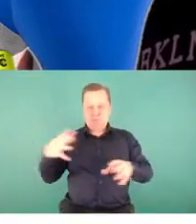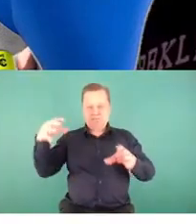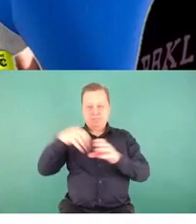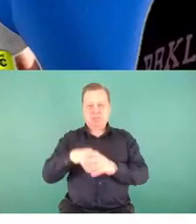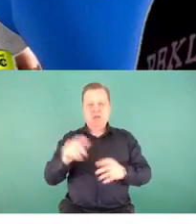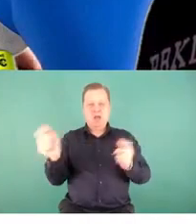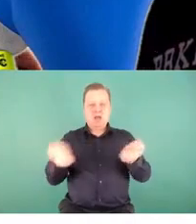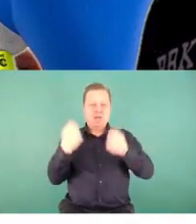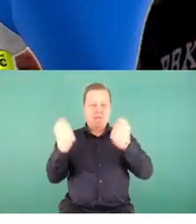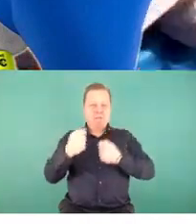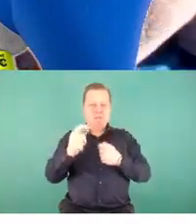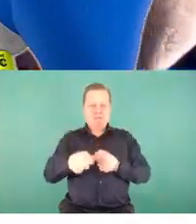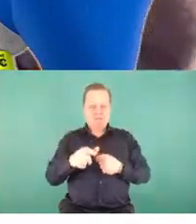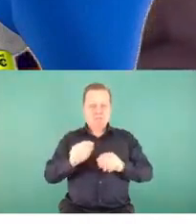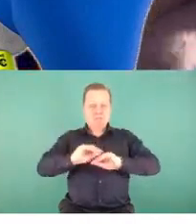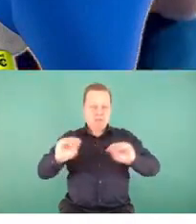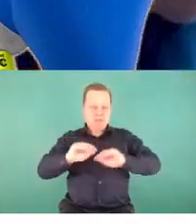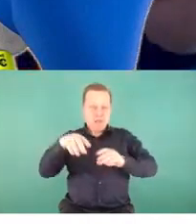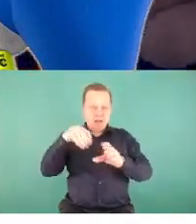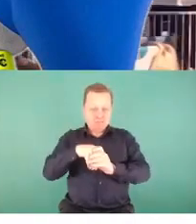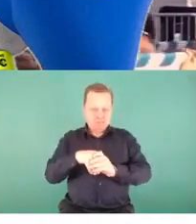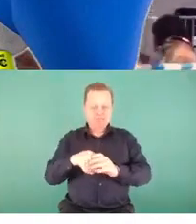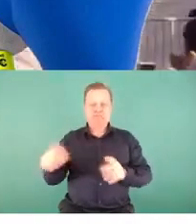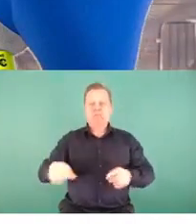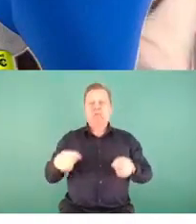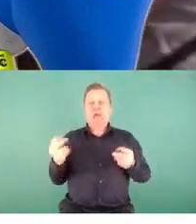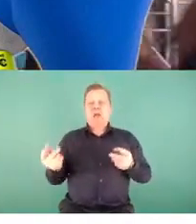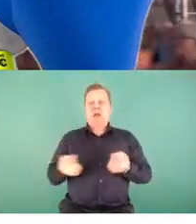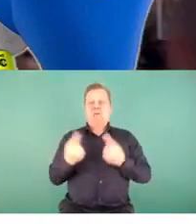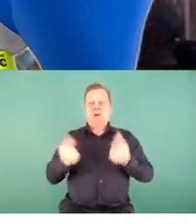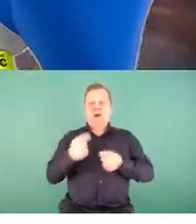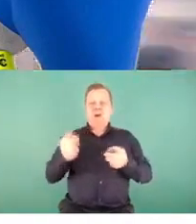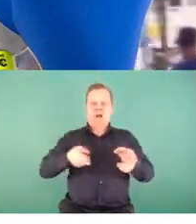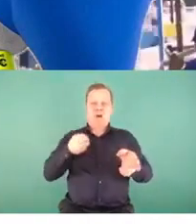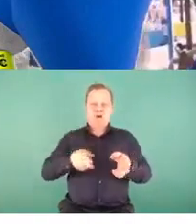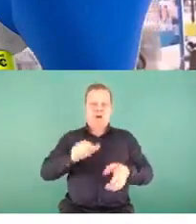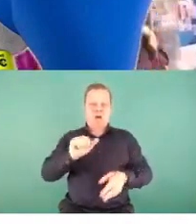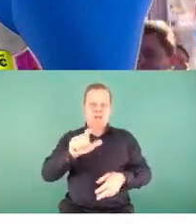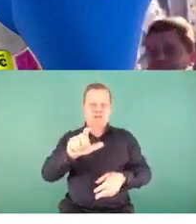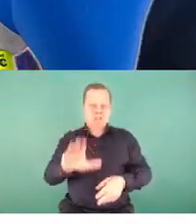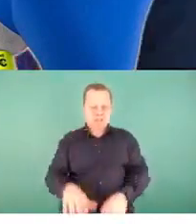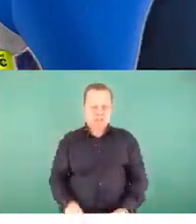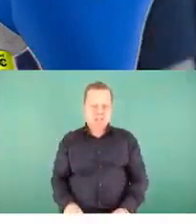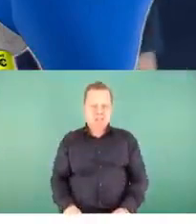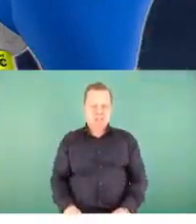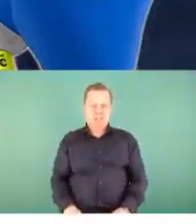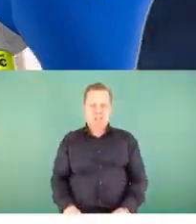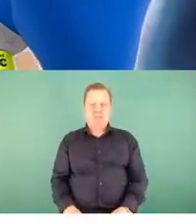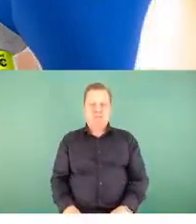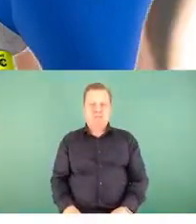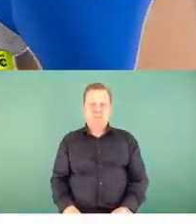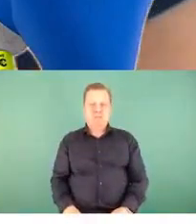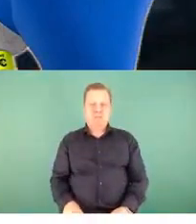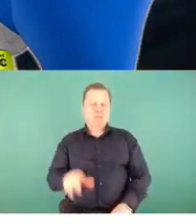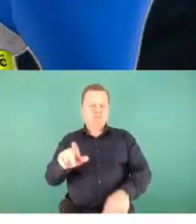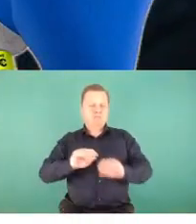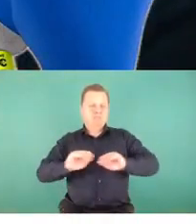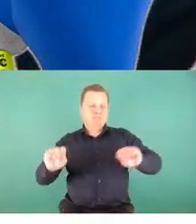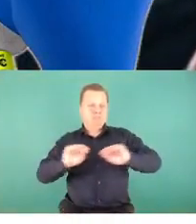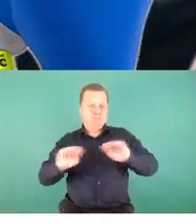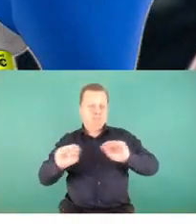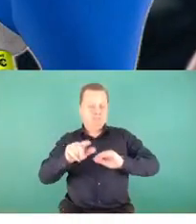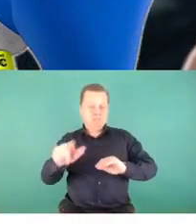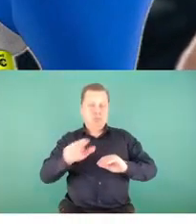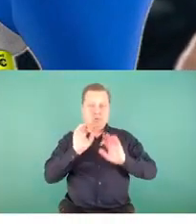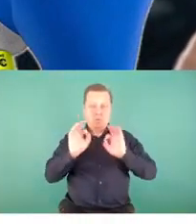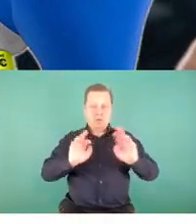edukacyjnych organizowanych w ramach kampanii Kolejowe ABC. Zdrowia swego nie narażaj! Kształtowanie prawidłowych reakcji,